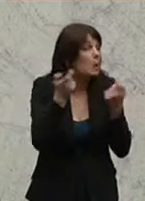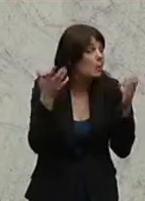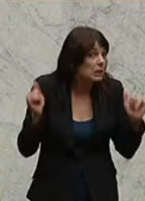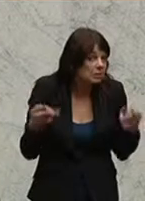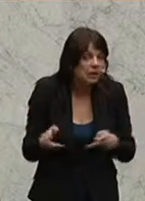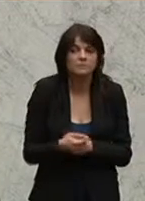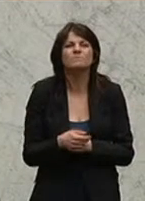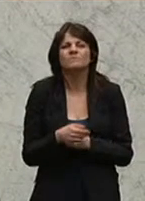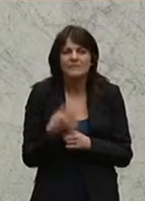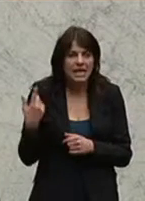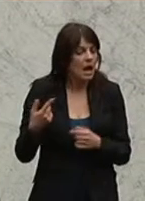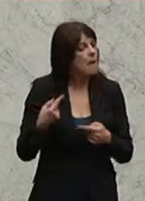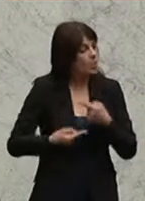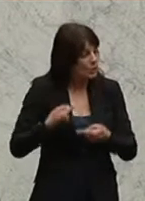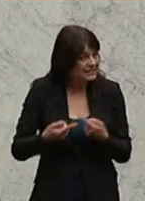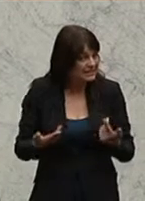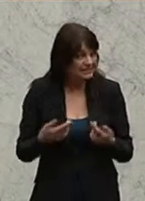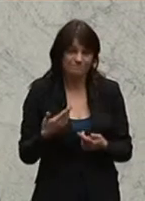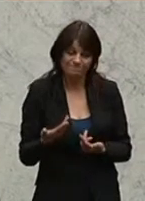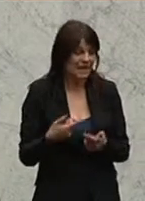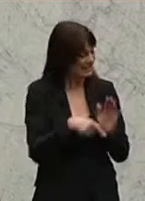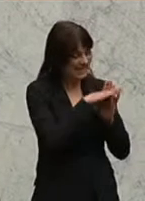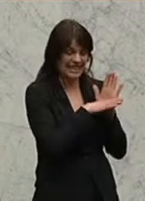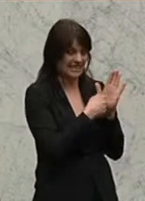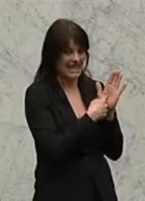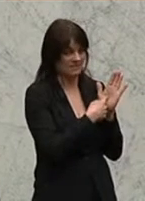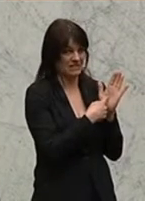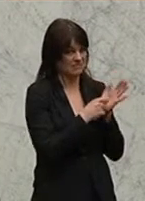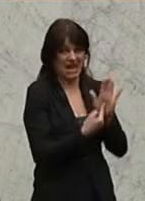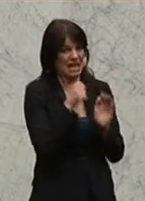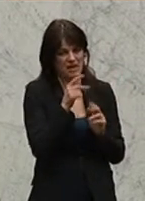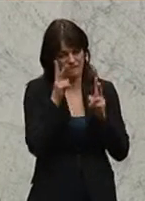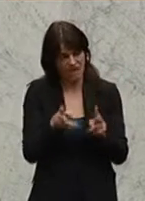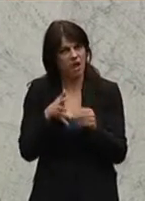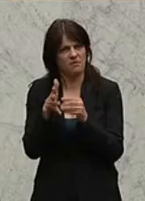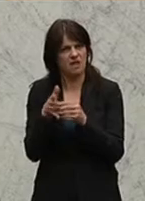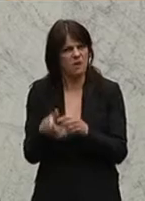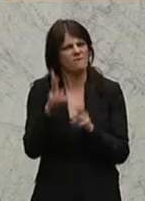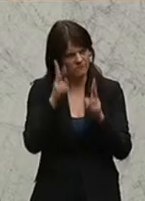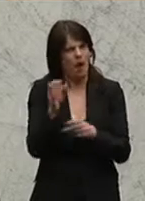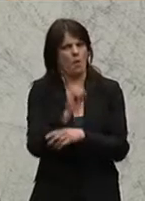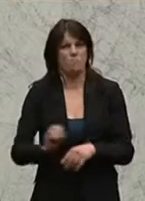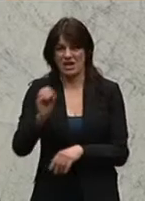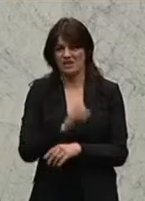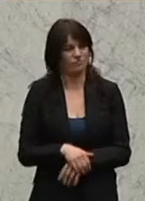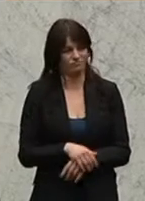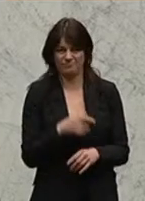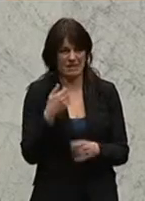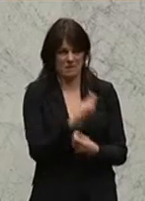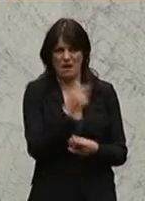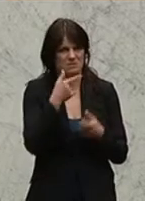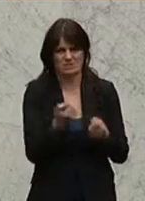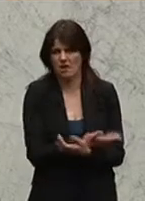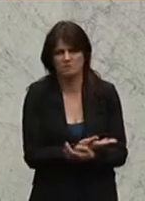Prozess, dieses Gesetz sichert ganz sicher nicht, dass das transparent abläuft, dass es objektiv abläuft. Wir werden sehen,